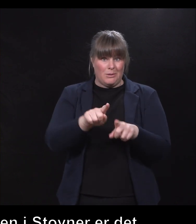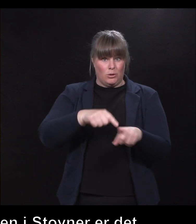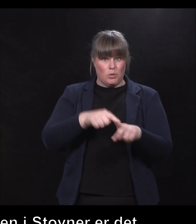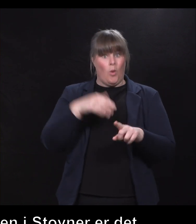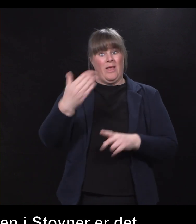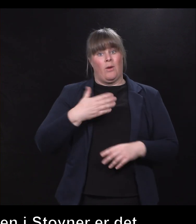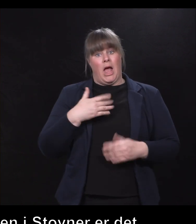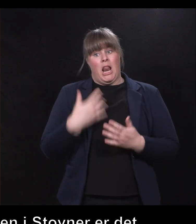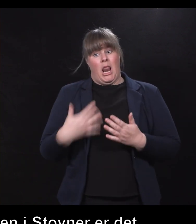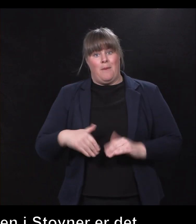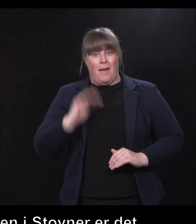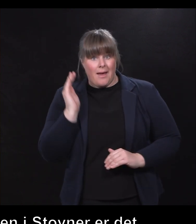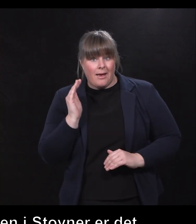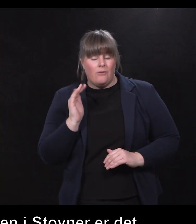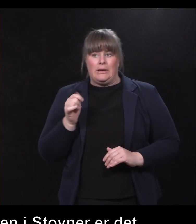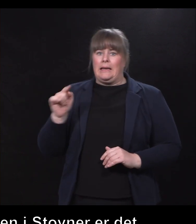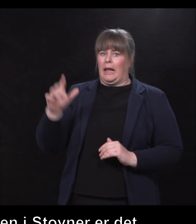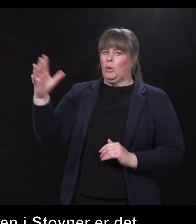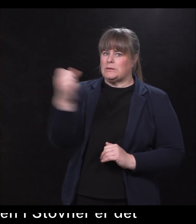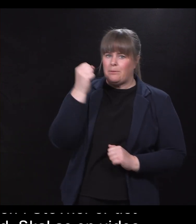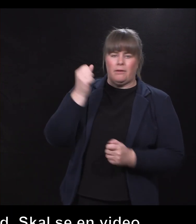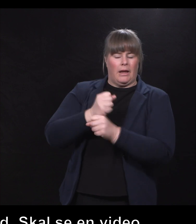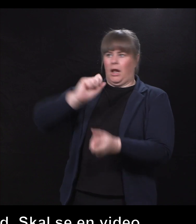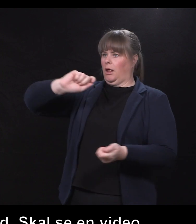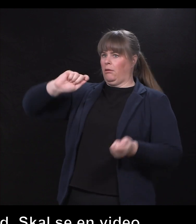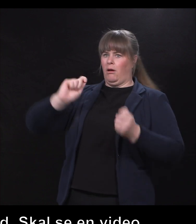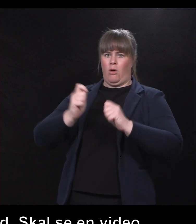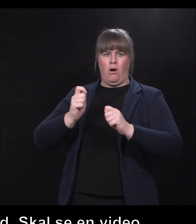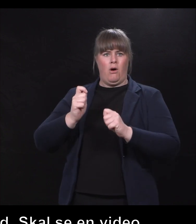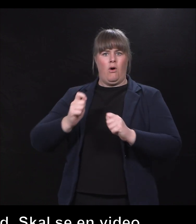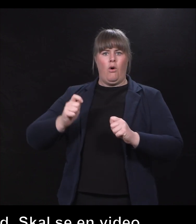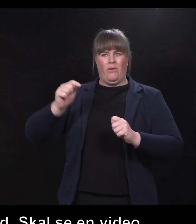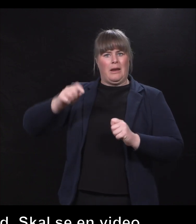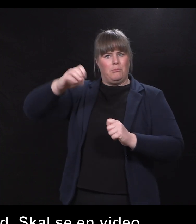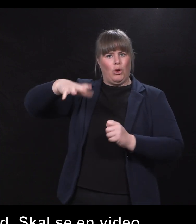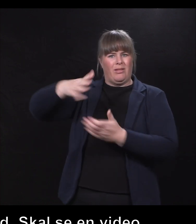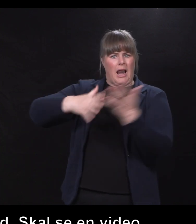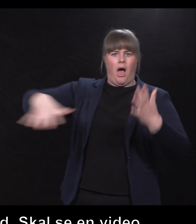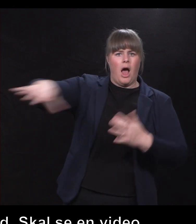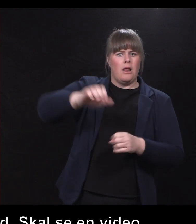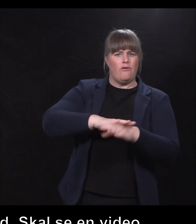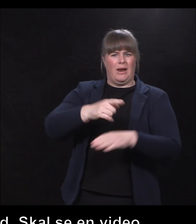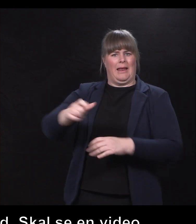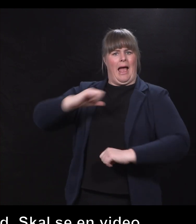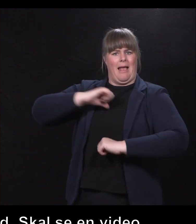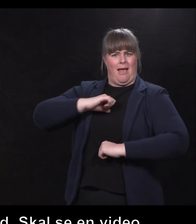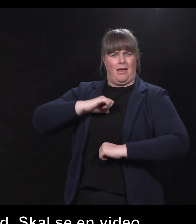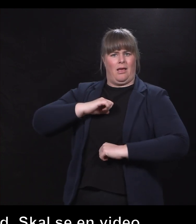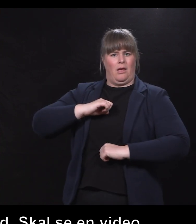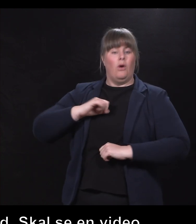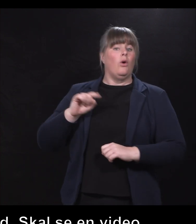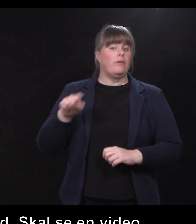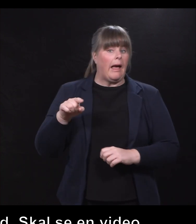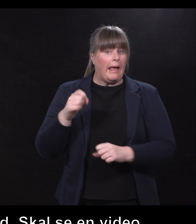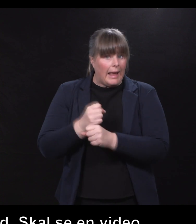fordi dette konseptet har blitt noe som har blitt allemannseie i en bydel som har trengt å få et positivt fortegn ut